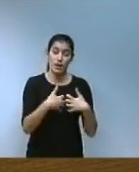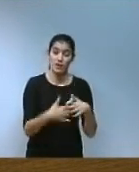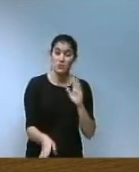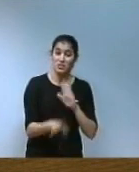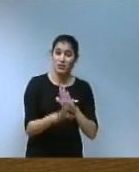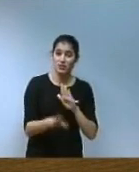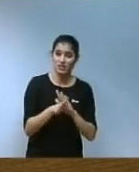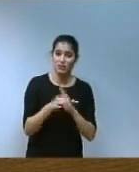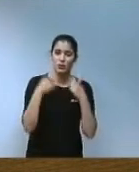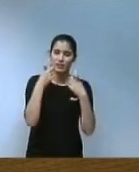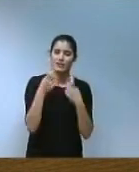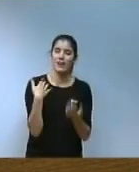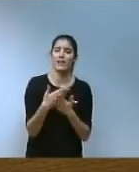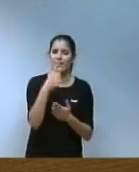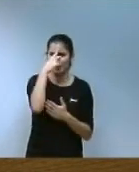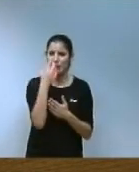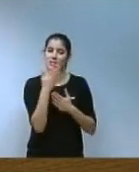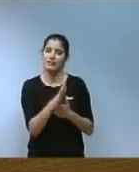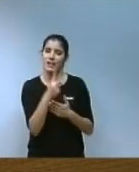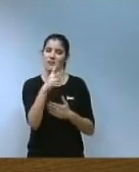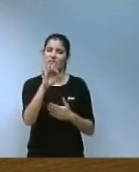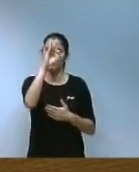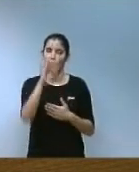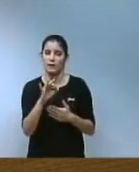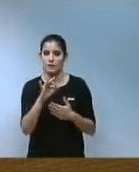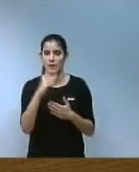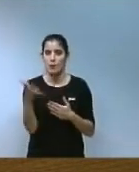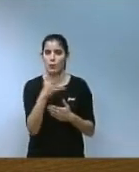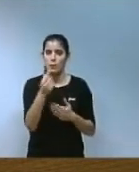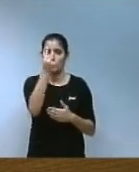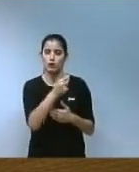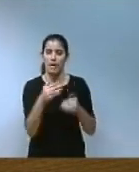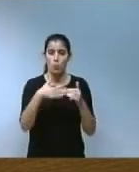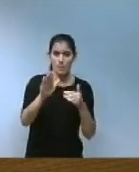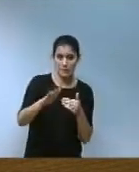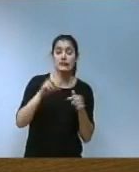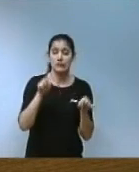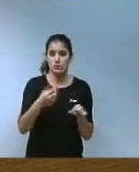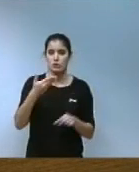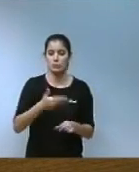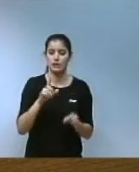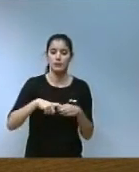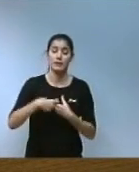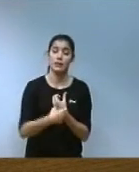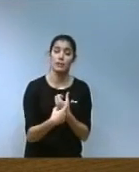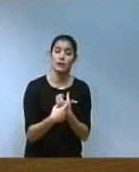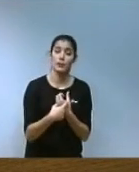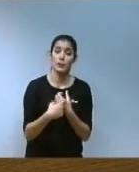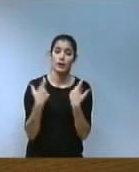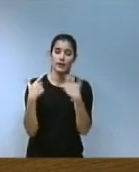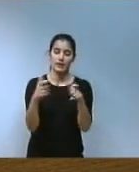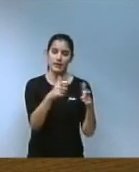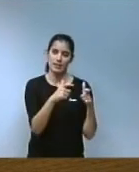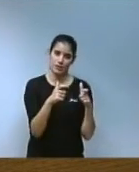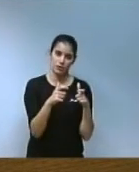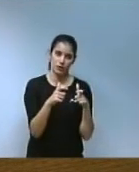representar més del 20% de la producció total. Un pla fet de baix cap a dalt amb la participació dels principals sectors i clàsters